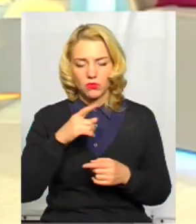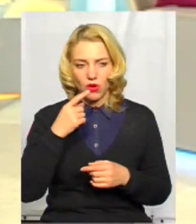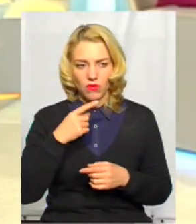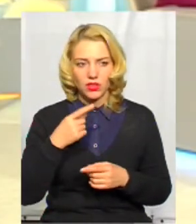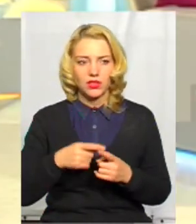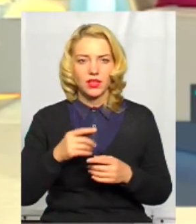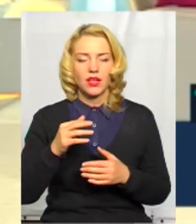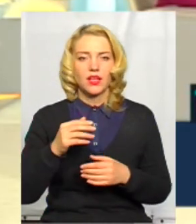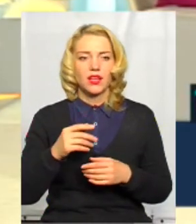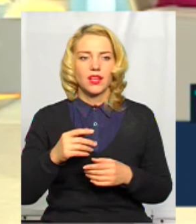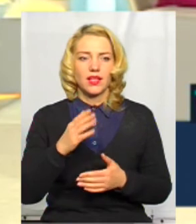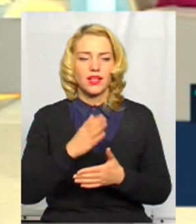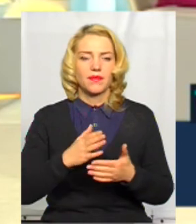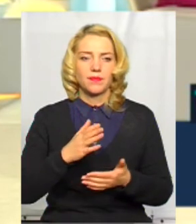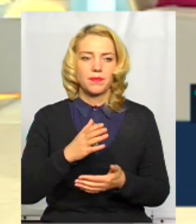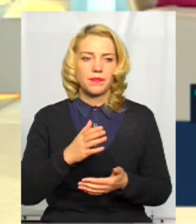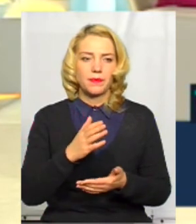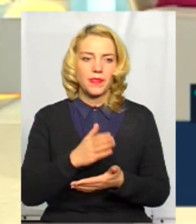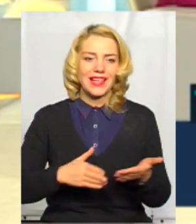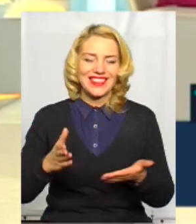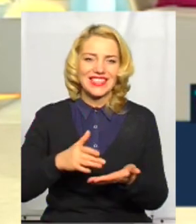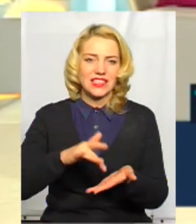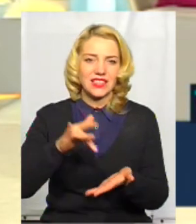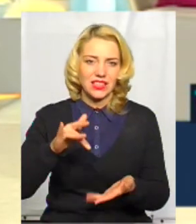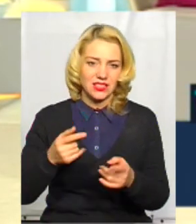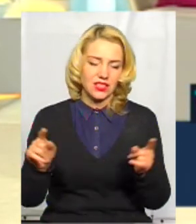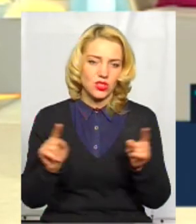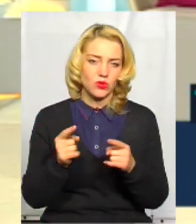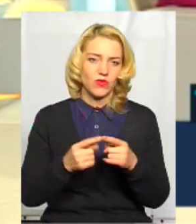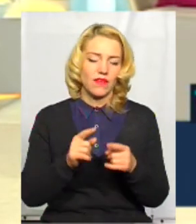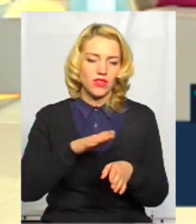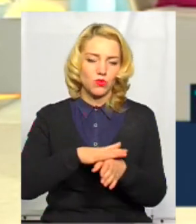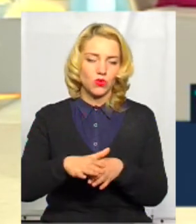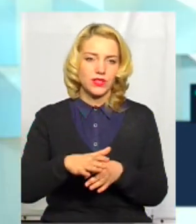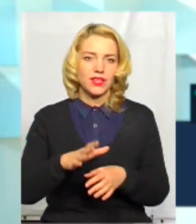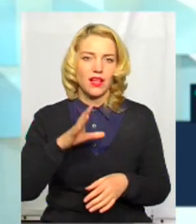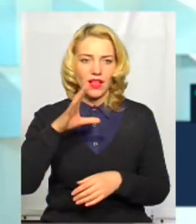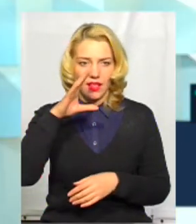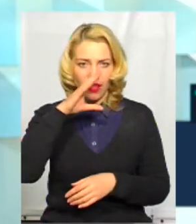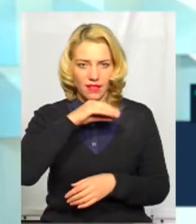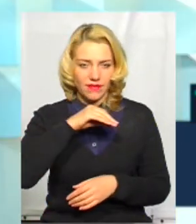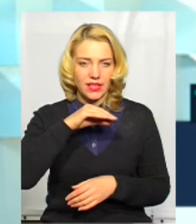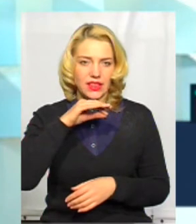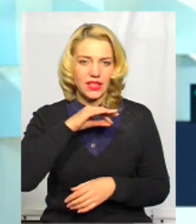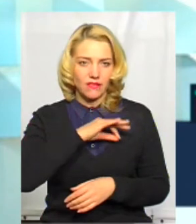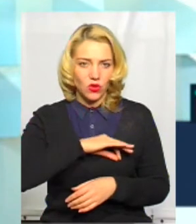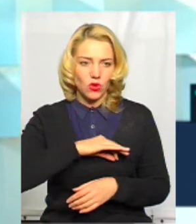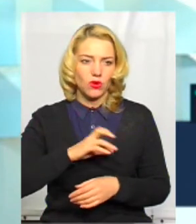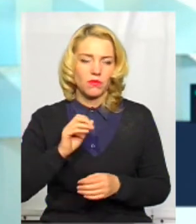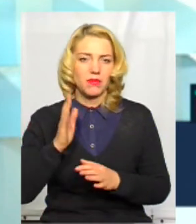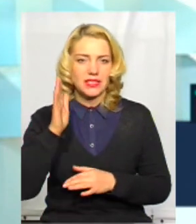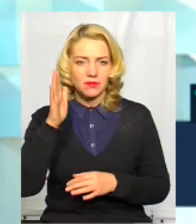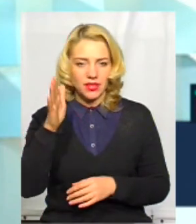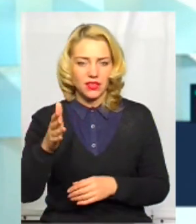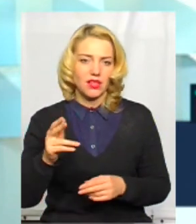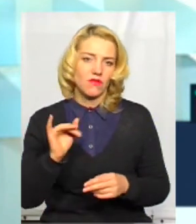перерагуйте, не пояснюючи. Децентралізація. Щоб вона відбулася ефективно, щоб вона відбулася перспективно, і щоб